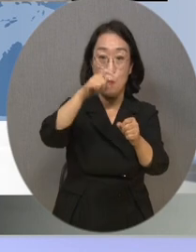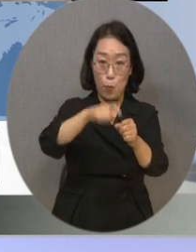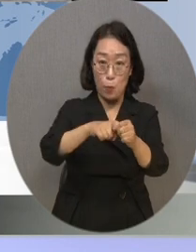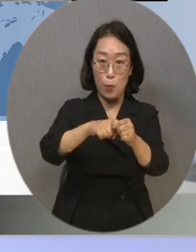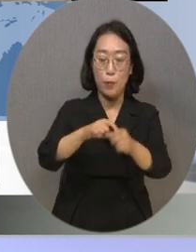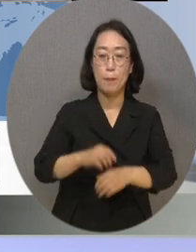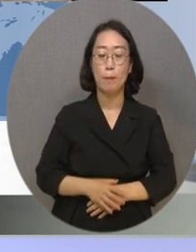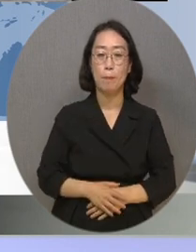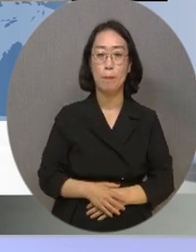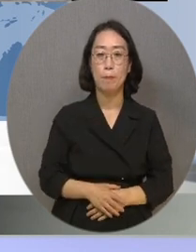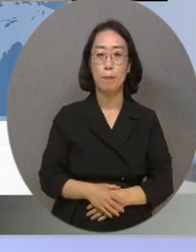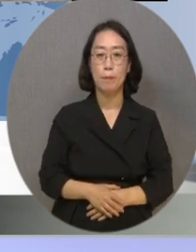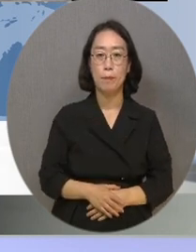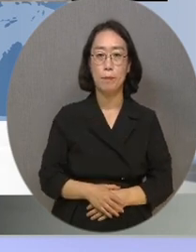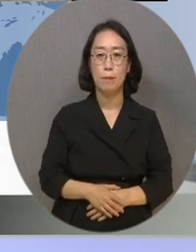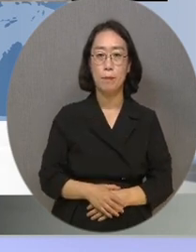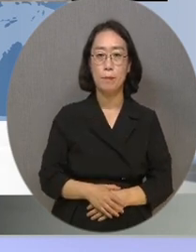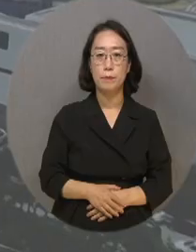황영재 기자입니다.